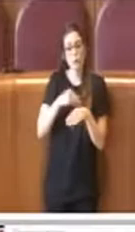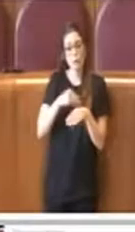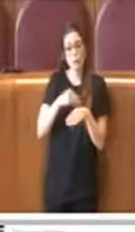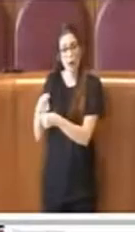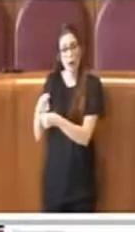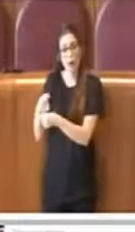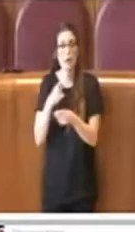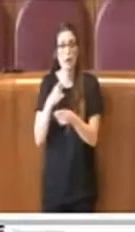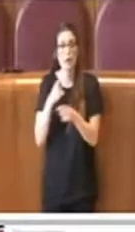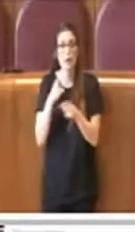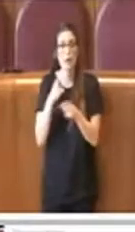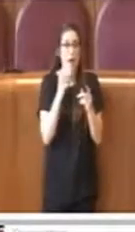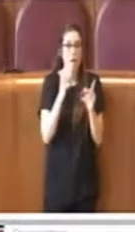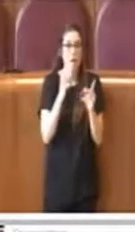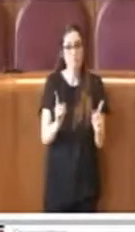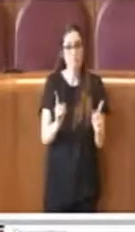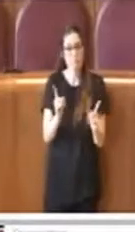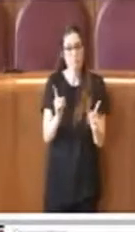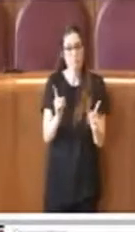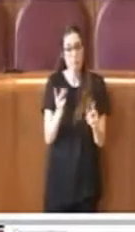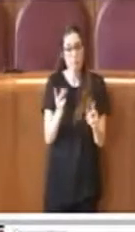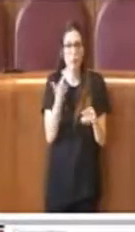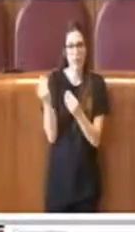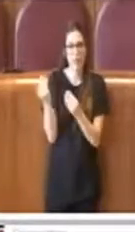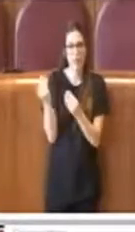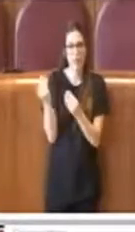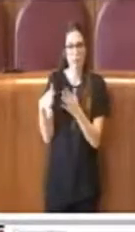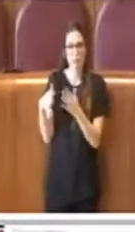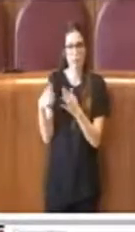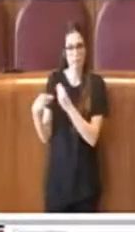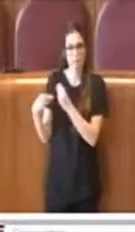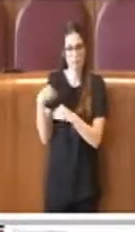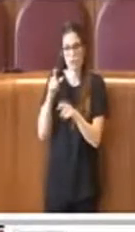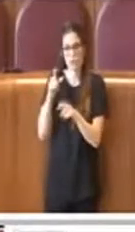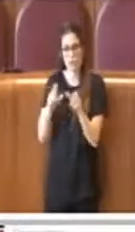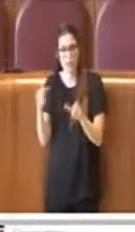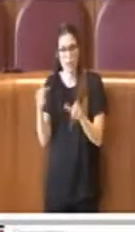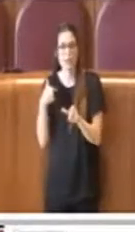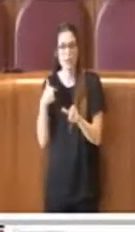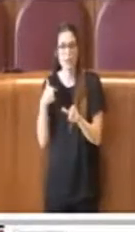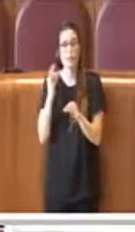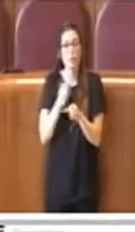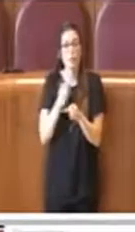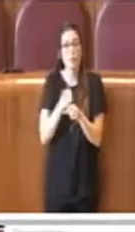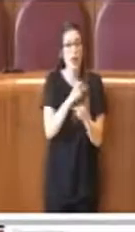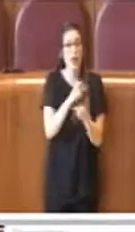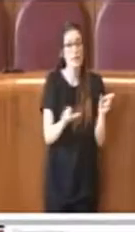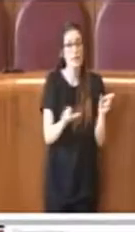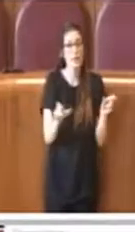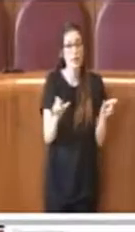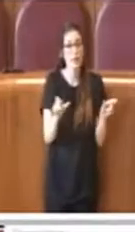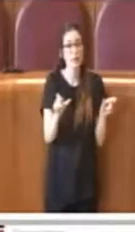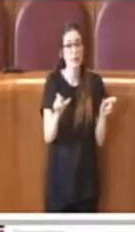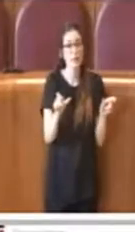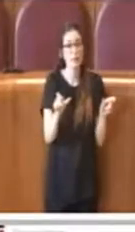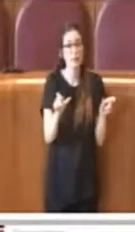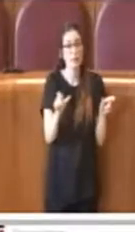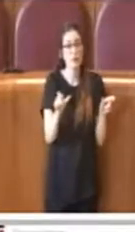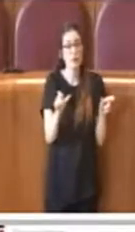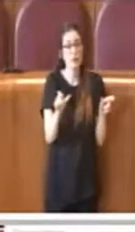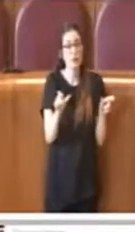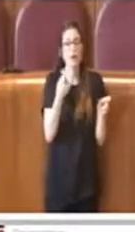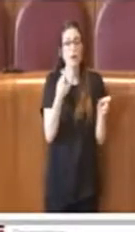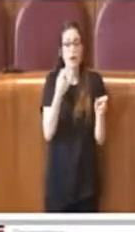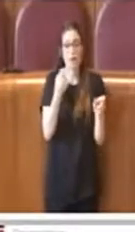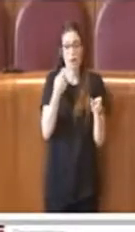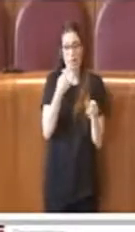chiesto più e più volte dai rappresentanti delle consulte, ma anche da altri cittadini, ai rappresentanti delle associazioni rappresentative delle persone